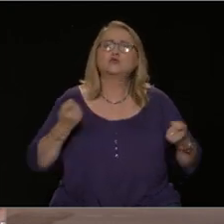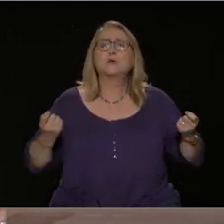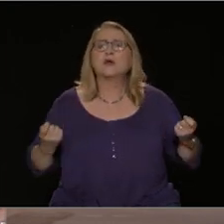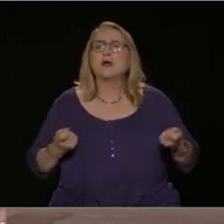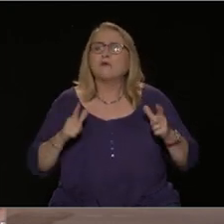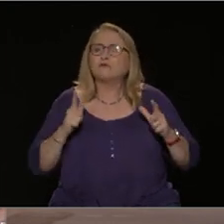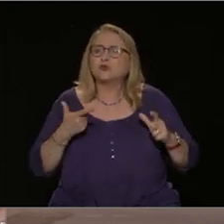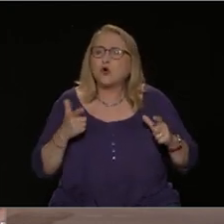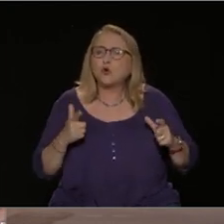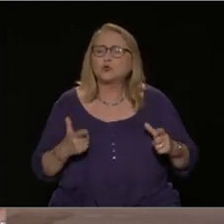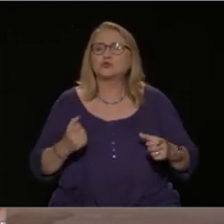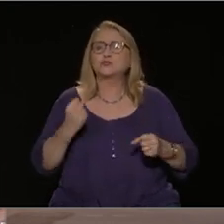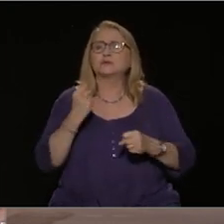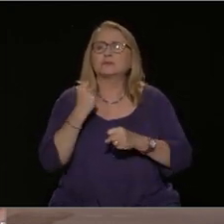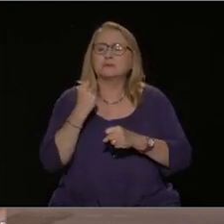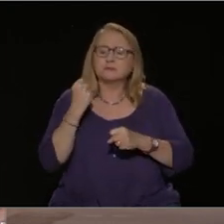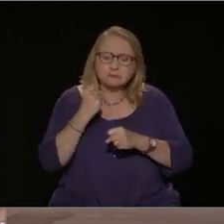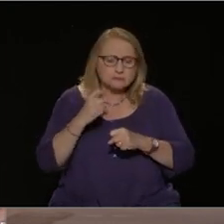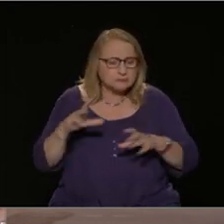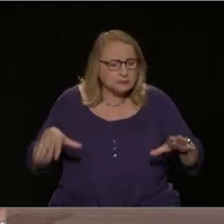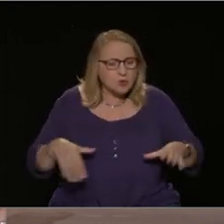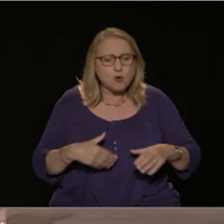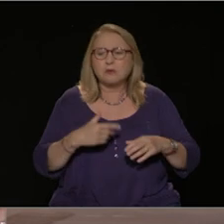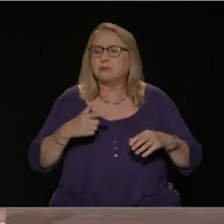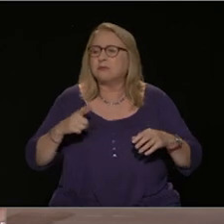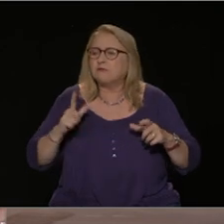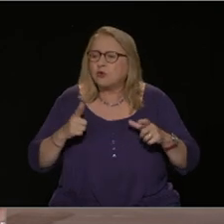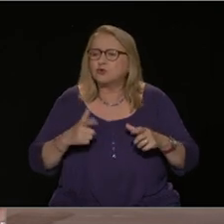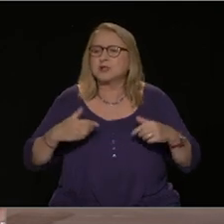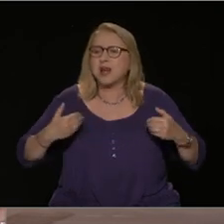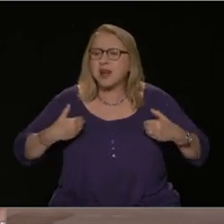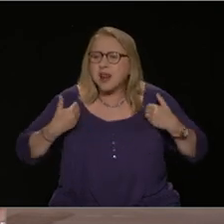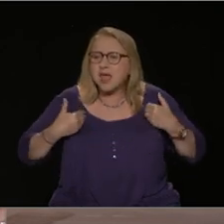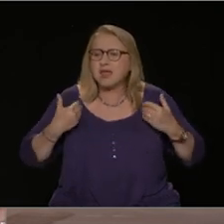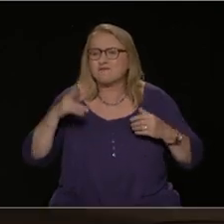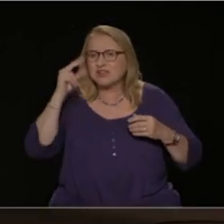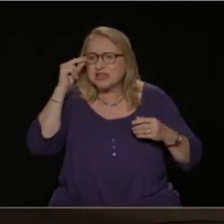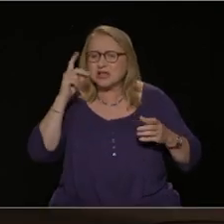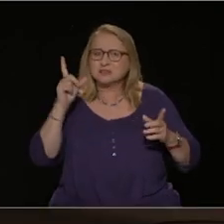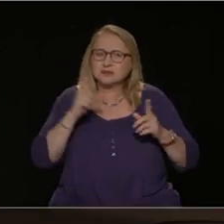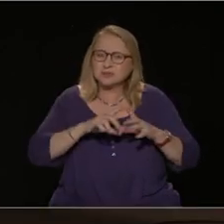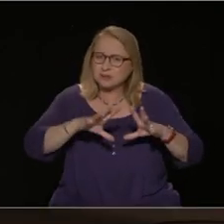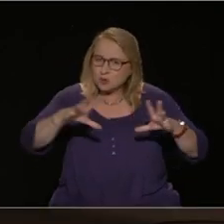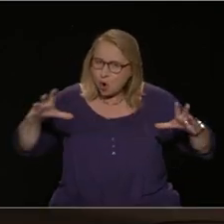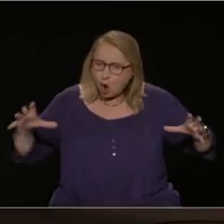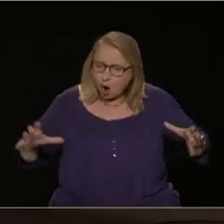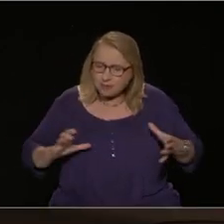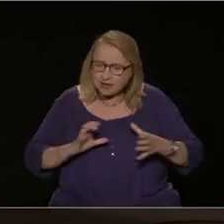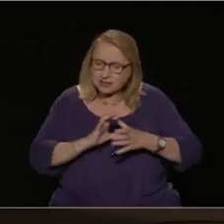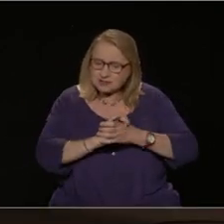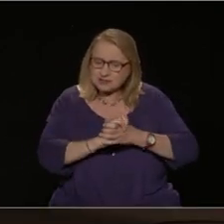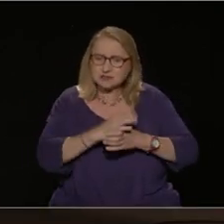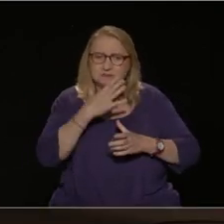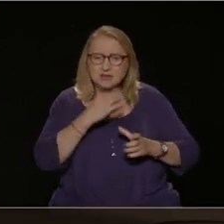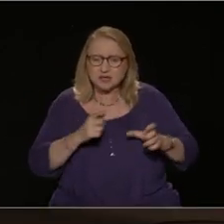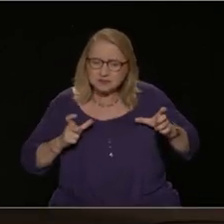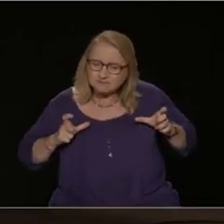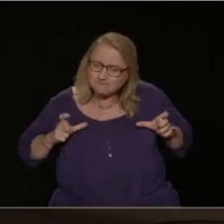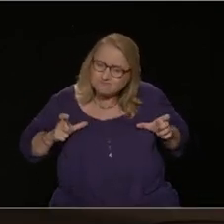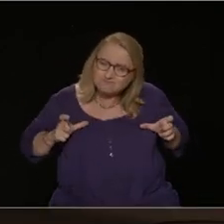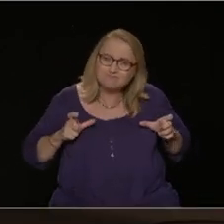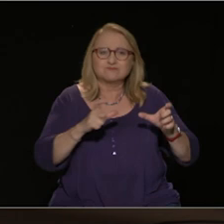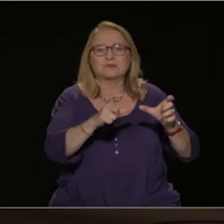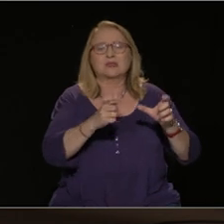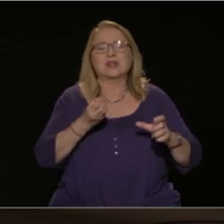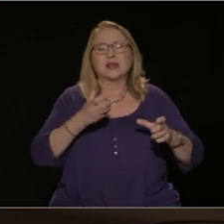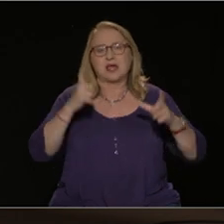και πολύ περισσότερο με τους αγώνες τους να χτυπήσουν και να μειώσουν αυτή την επιρροή της Νέας Δημοκρατίας, γιατί